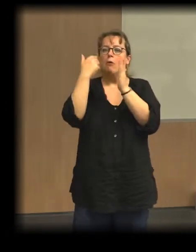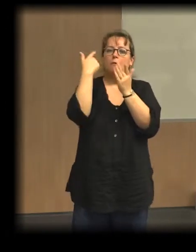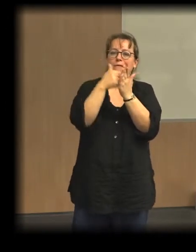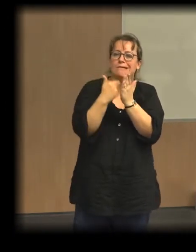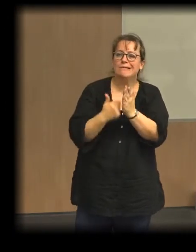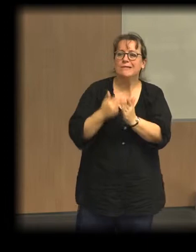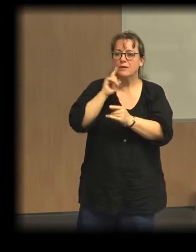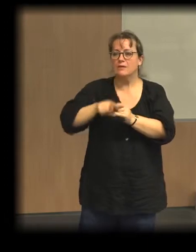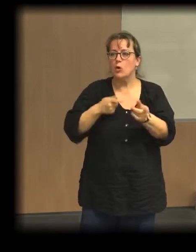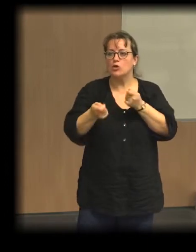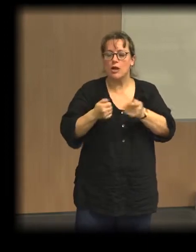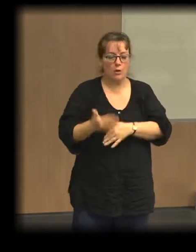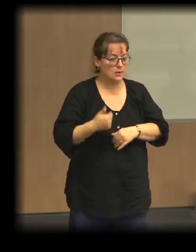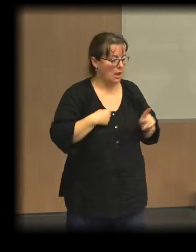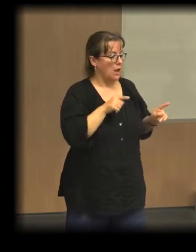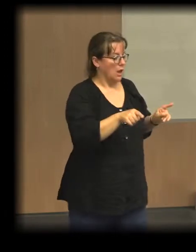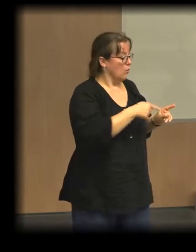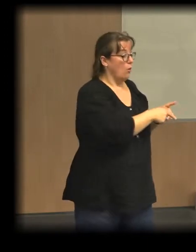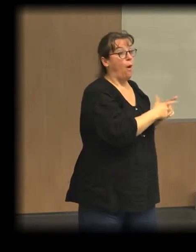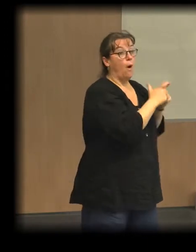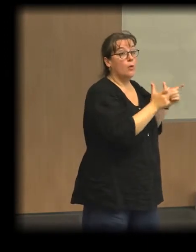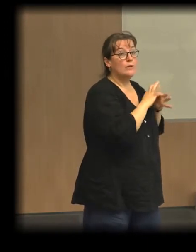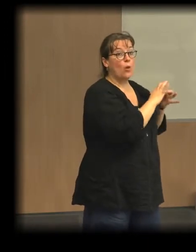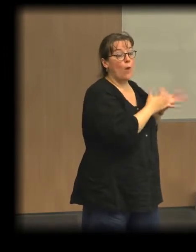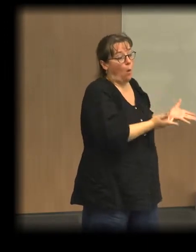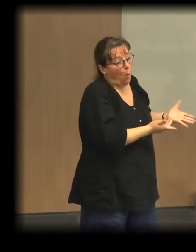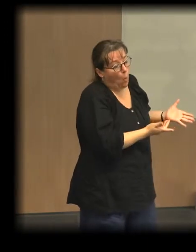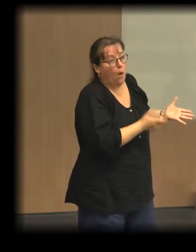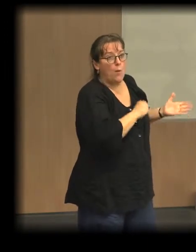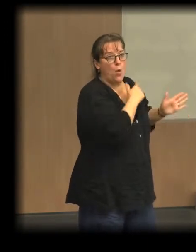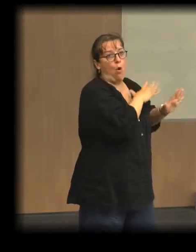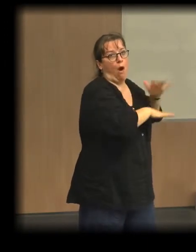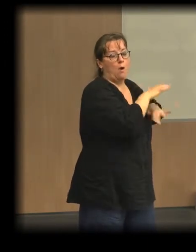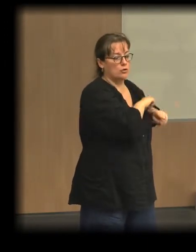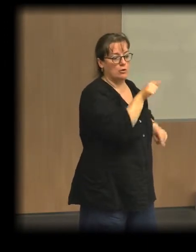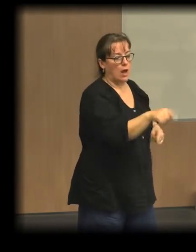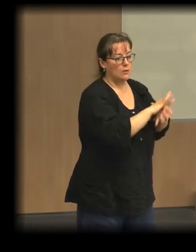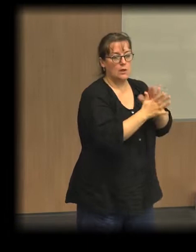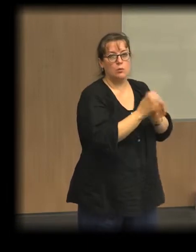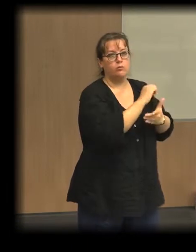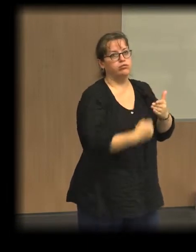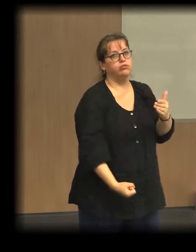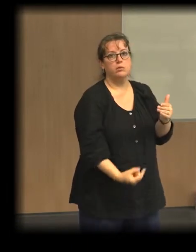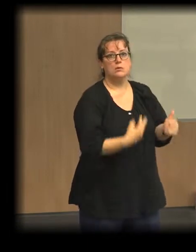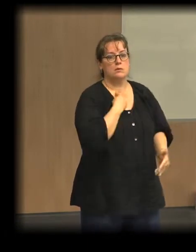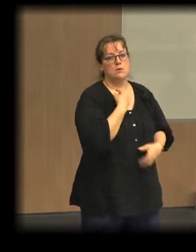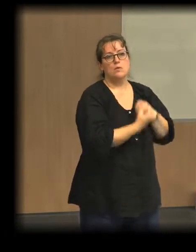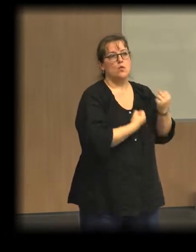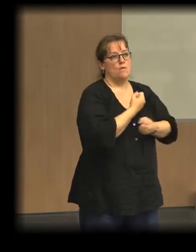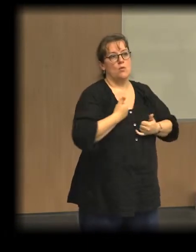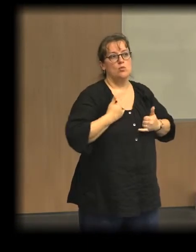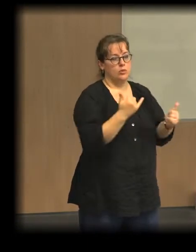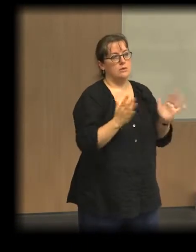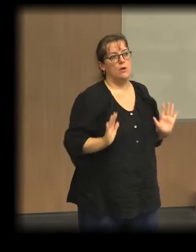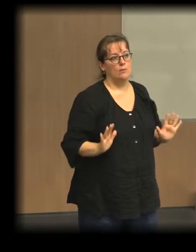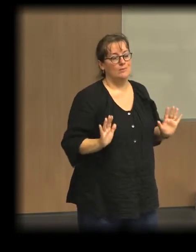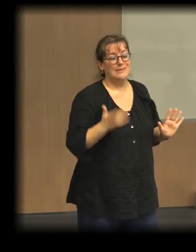sociale et solidaire doit uniquement se justifier par l'augmentation de son chiffre d'affaires, je crois qu'on risque